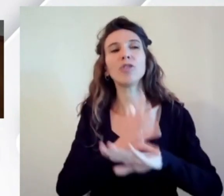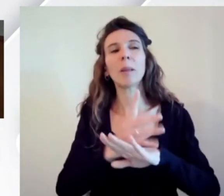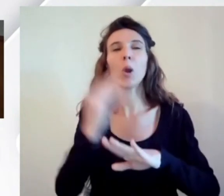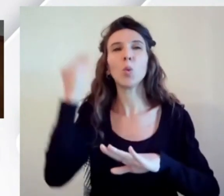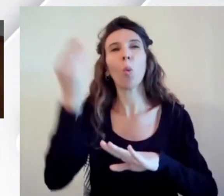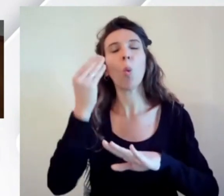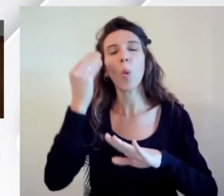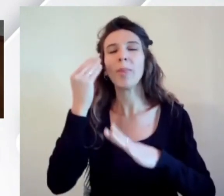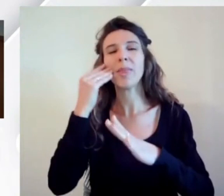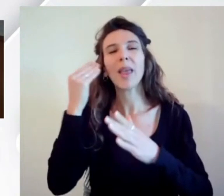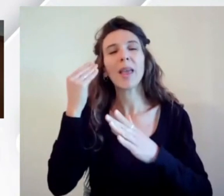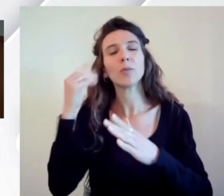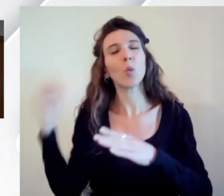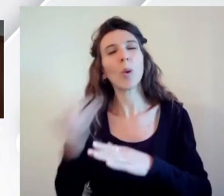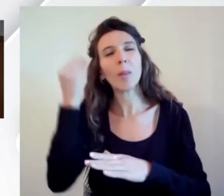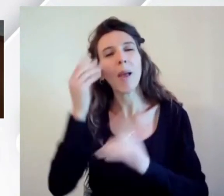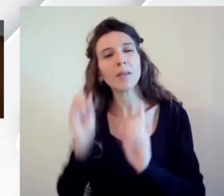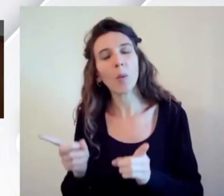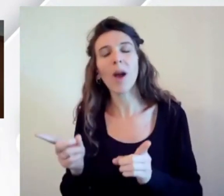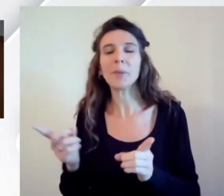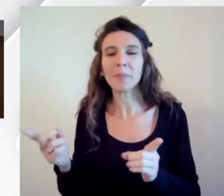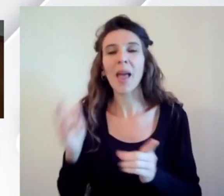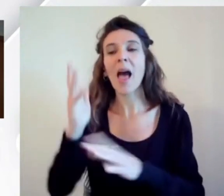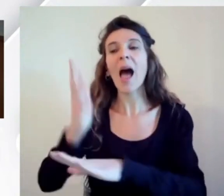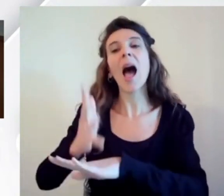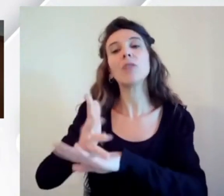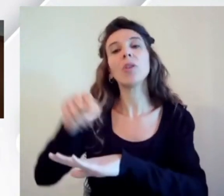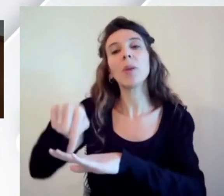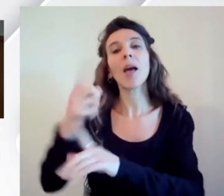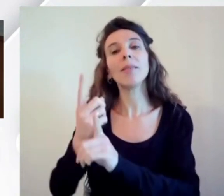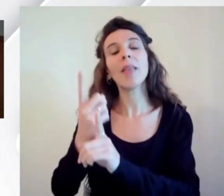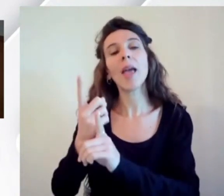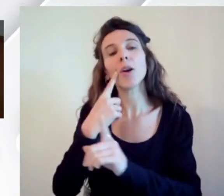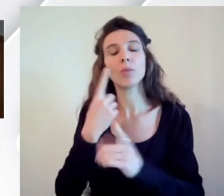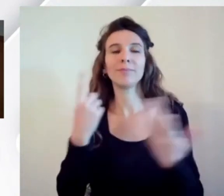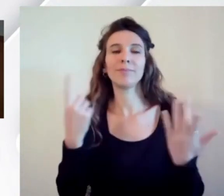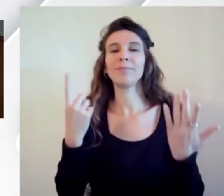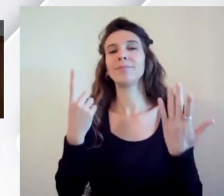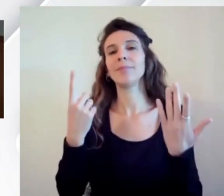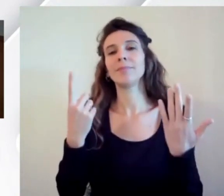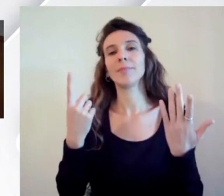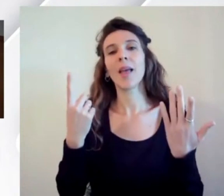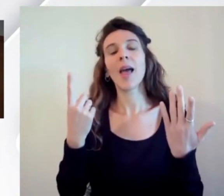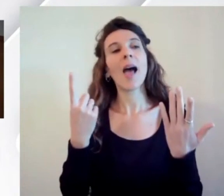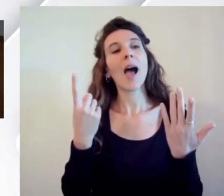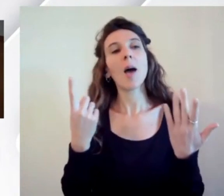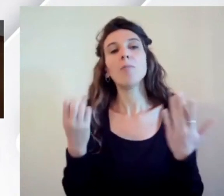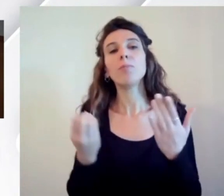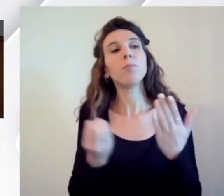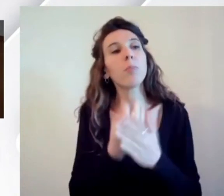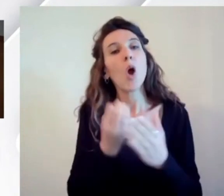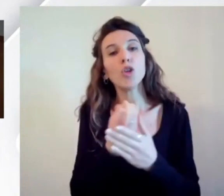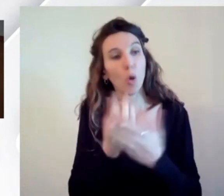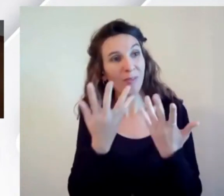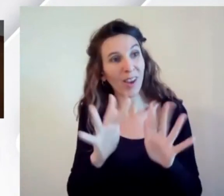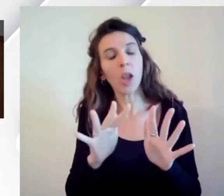cioè quello che l'accessibilità debba essere un controllino finale da fare quando si è già in produzione. E